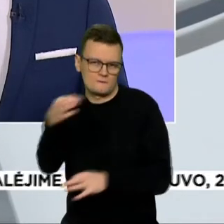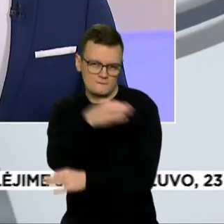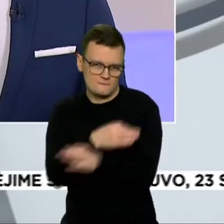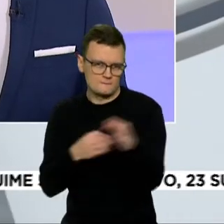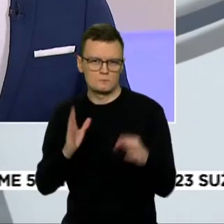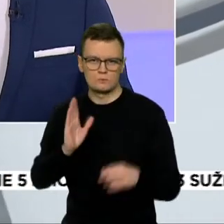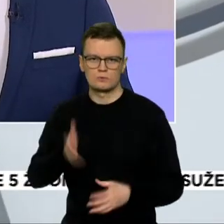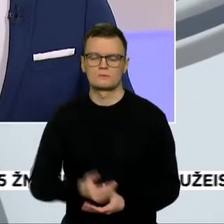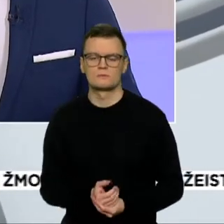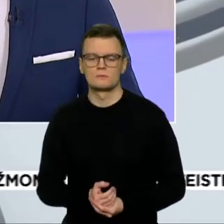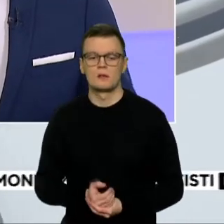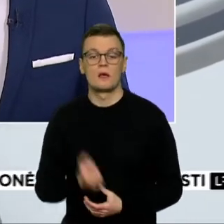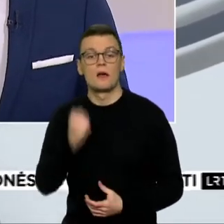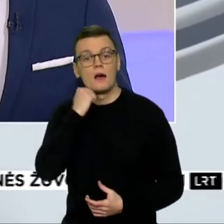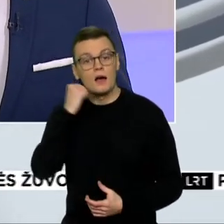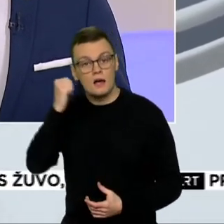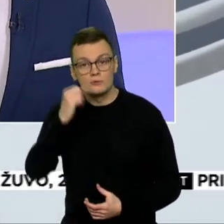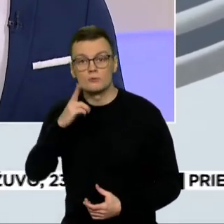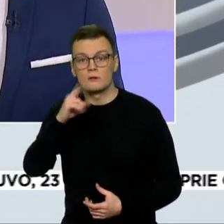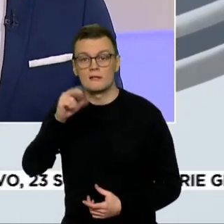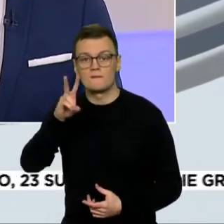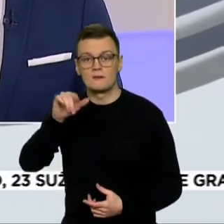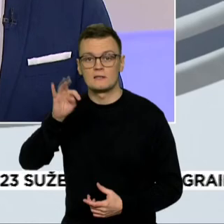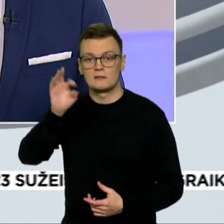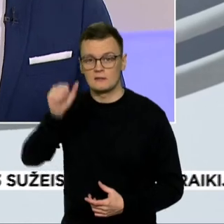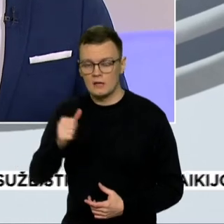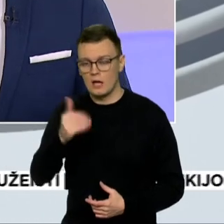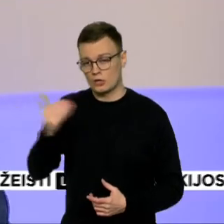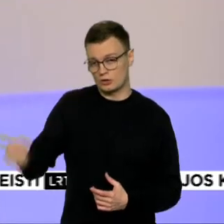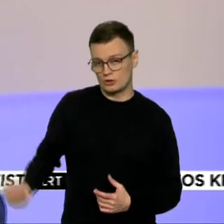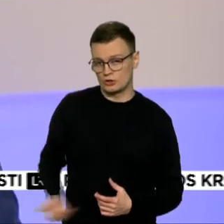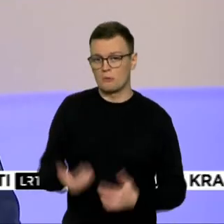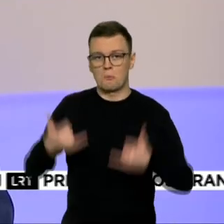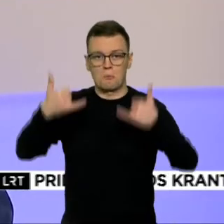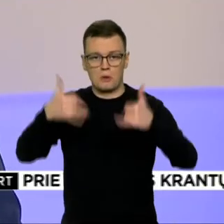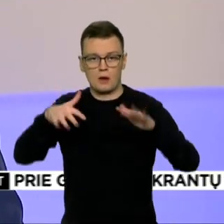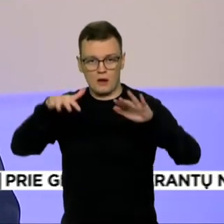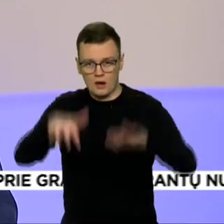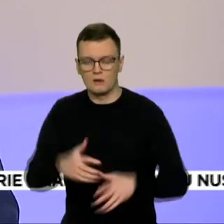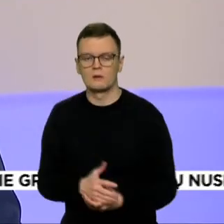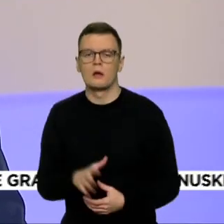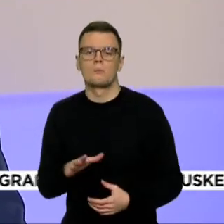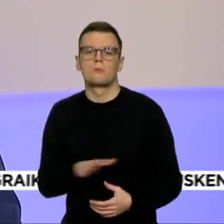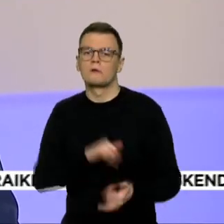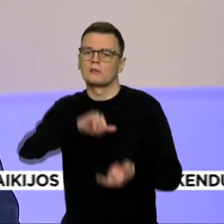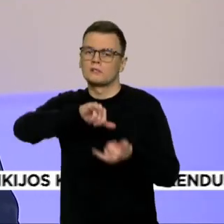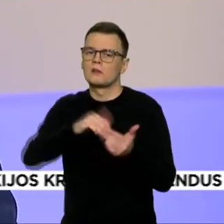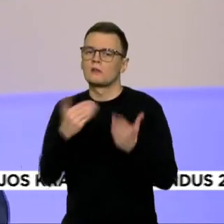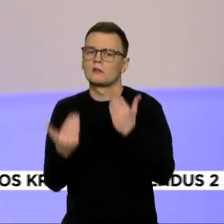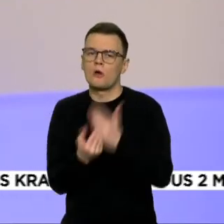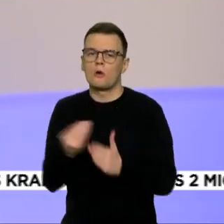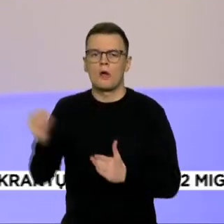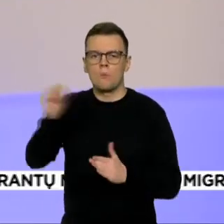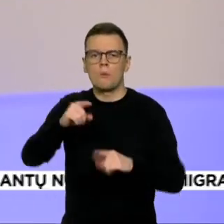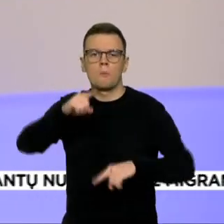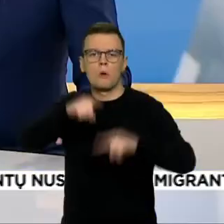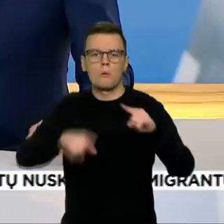Labai ačiū kolega Lukas Kivita tiesiogiai iš Pragos, kurį vyko istorinis naujos Europos politinės bendrijos susitikimas.